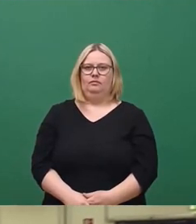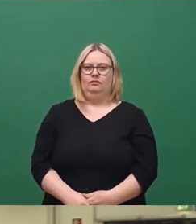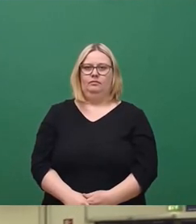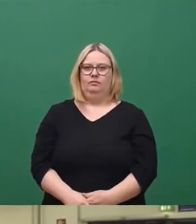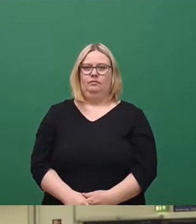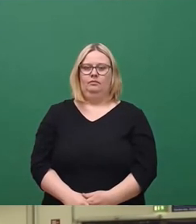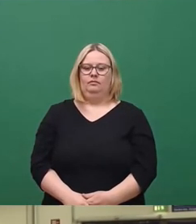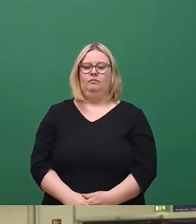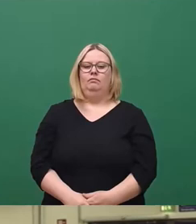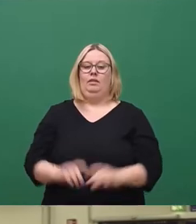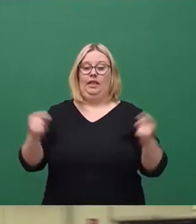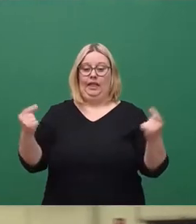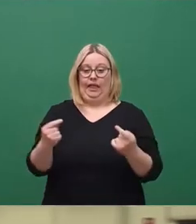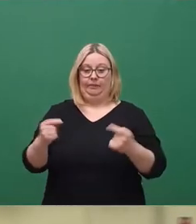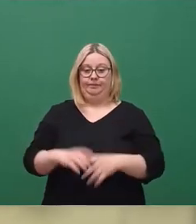Gegenstimmen?